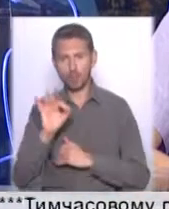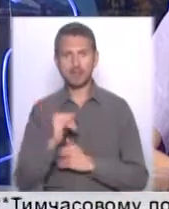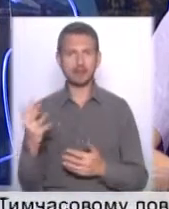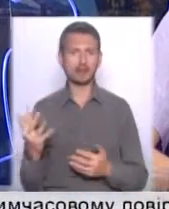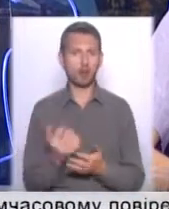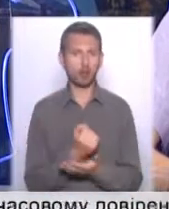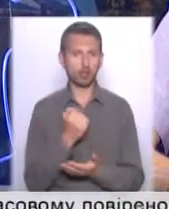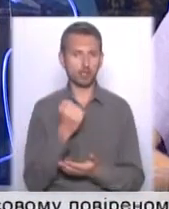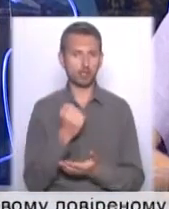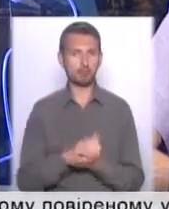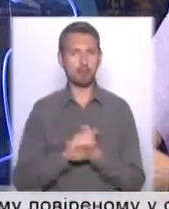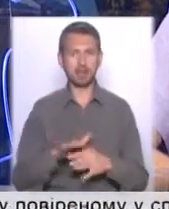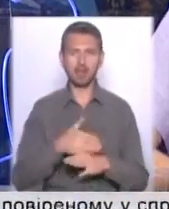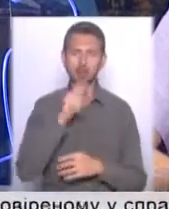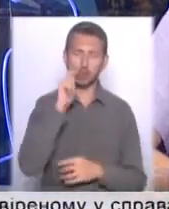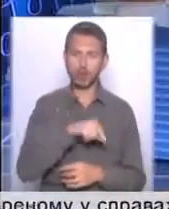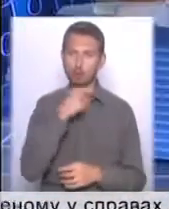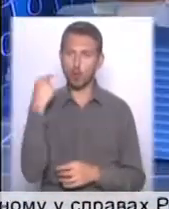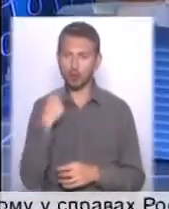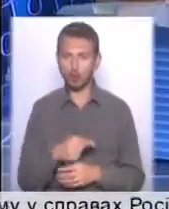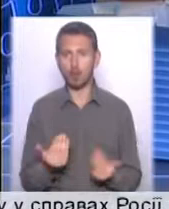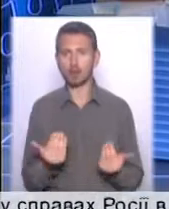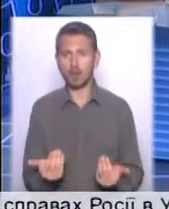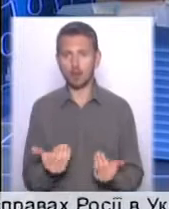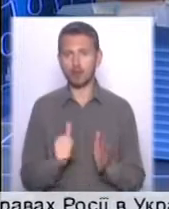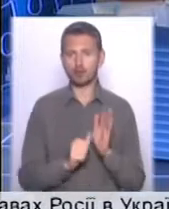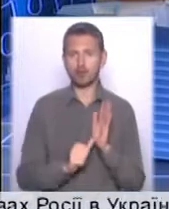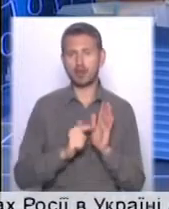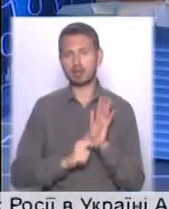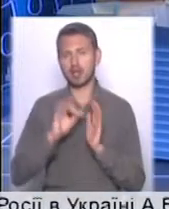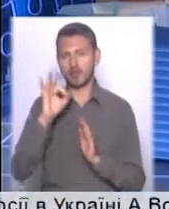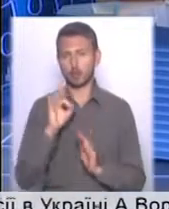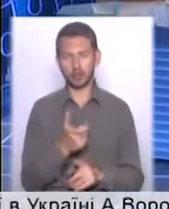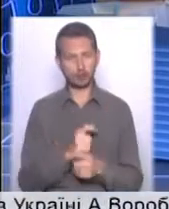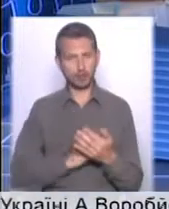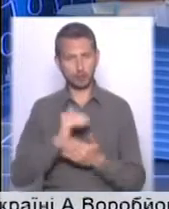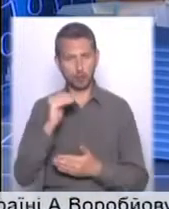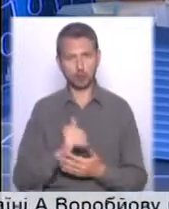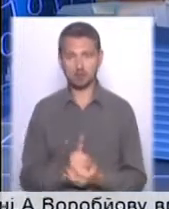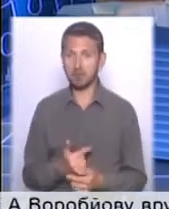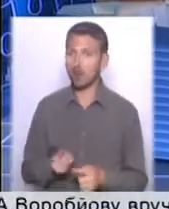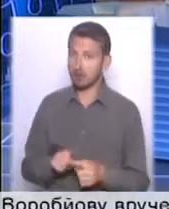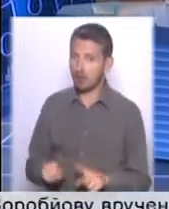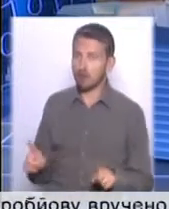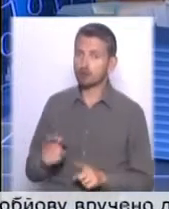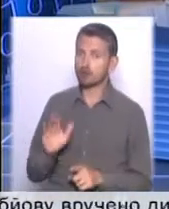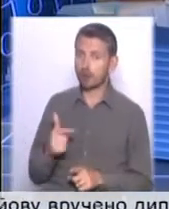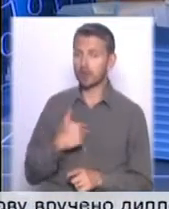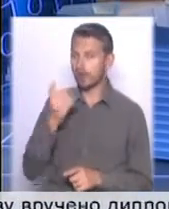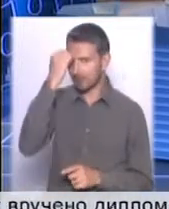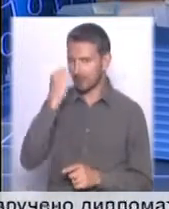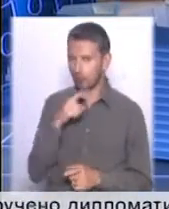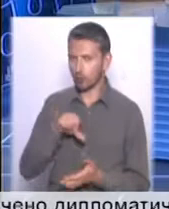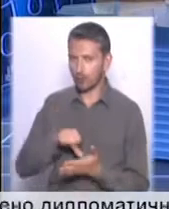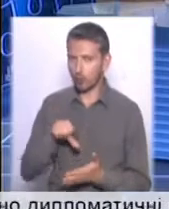перспективи примирення між Україною і Росією, вони зараз десь 60-70%. Вони дуже високі. Це вже знаєте, це щось. Пане Руслане, я дуже дякую вам за участь в